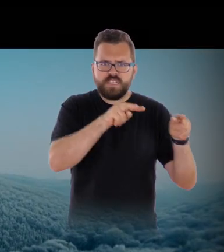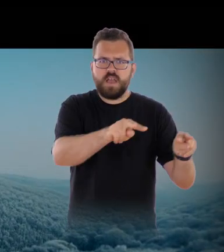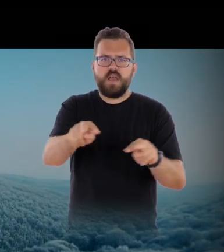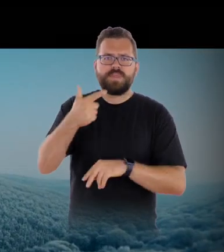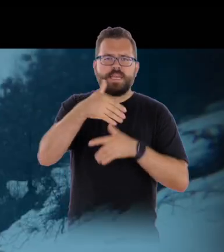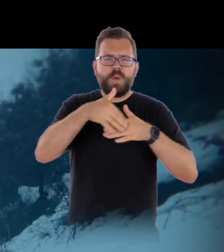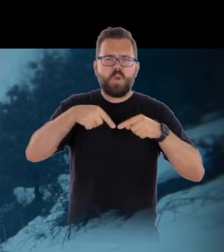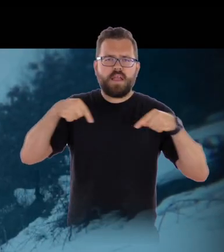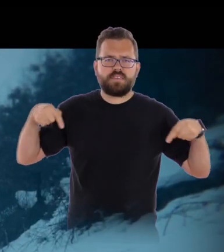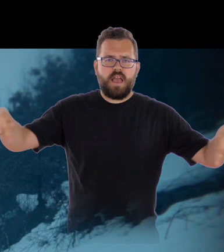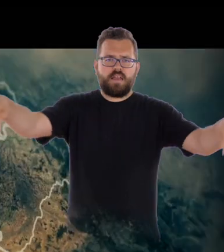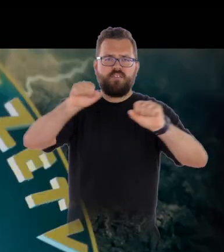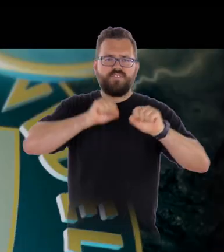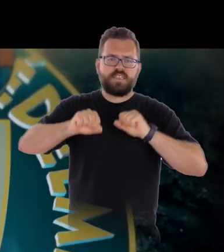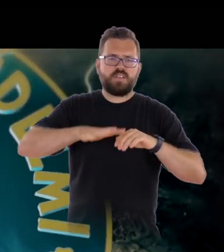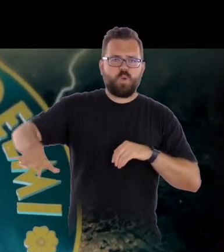Köszönöm szépen!